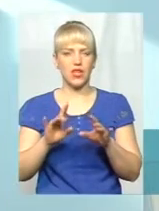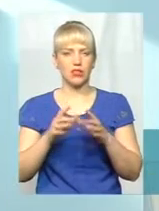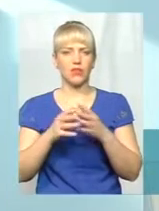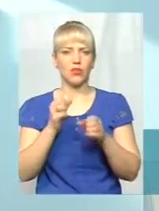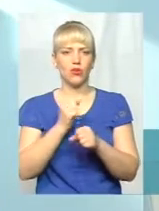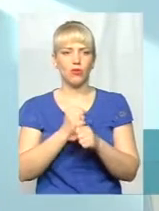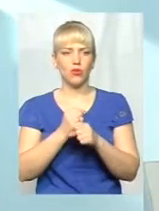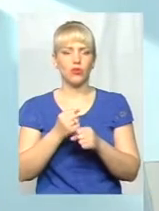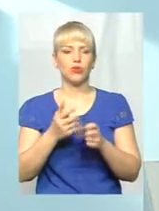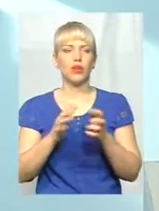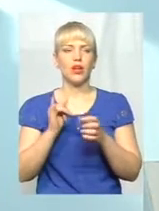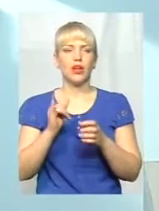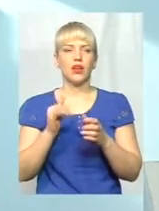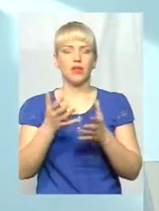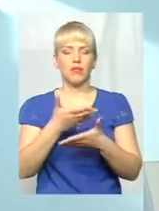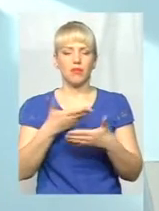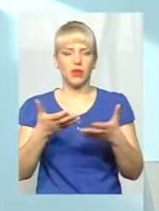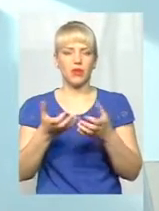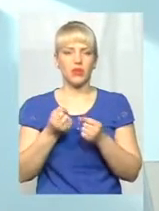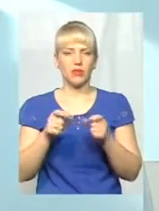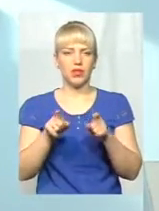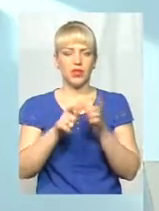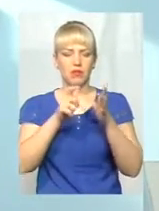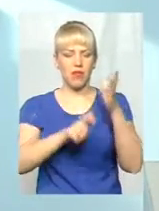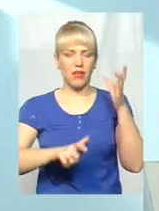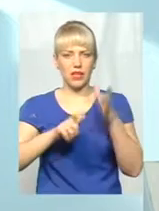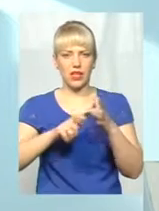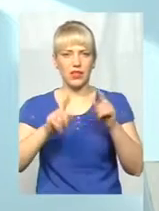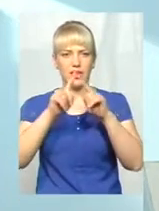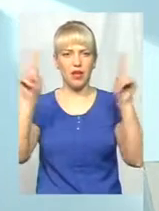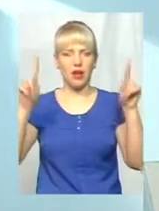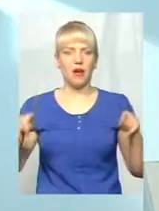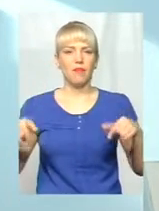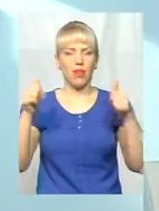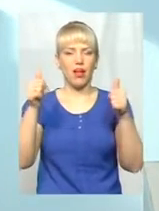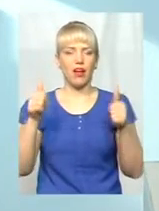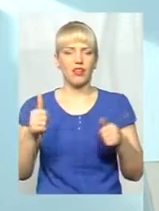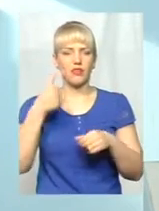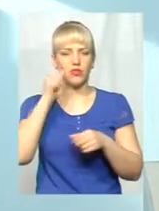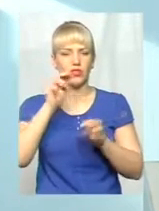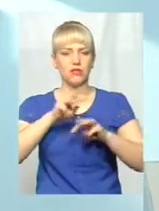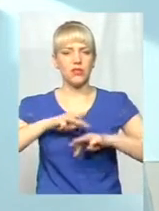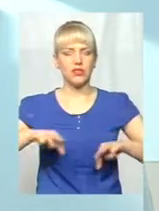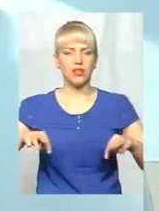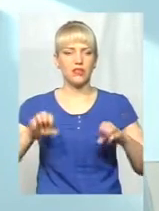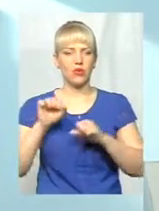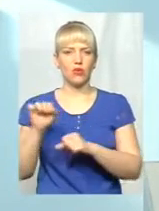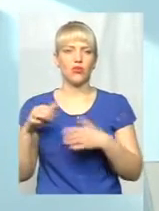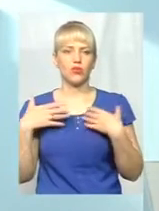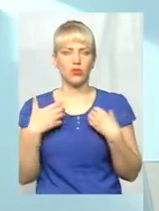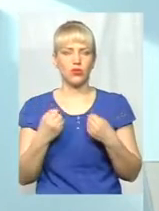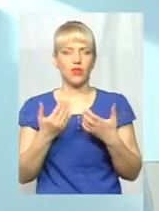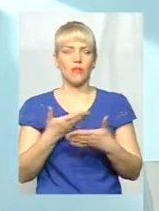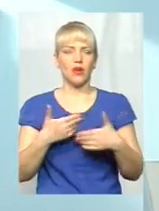такі буклети, плакати. Вчора з Міністерства охорони здоров'я ми роздали на всі центри